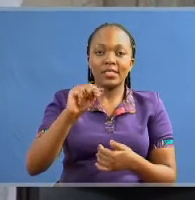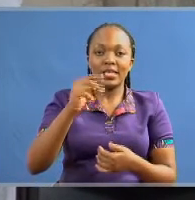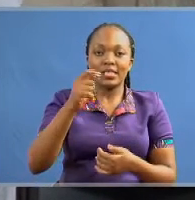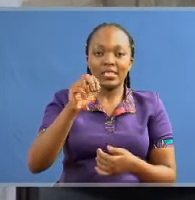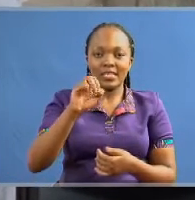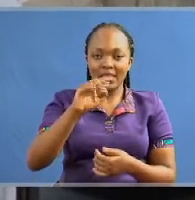KUTV